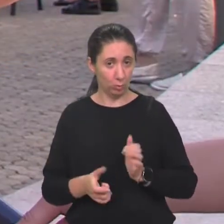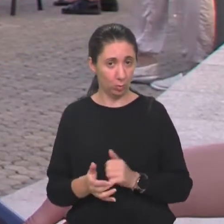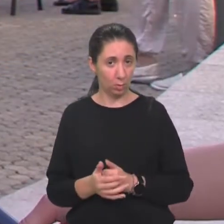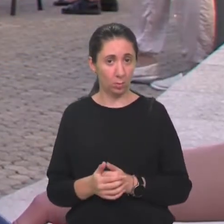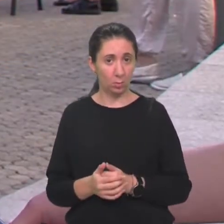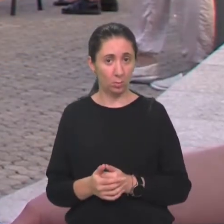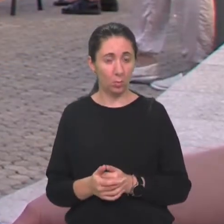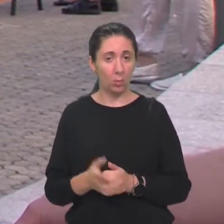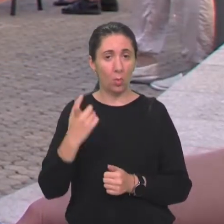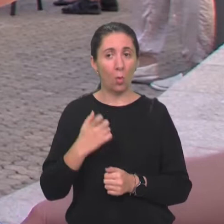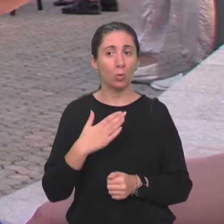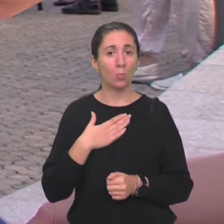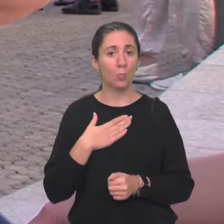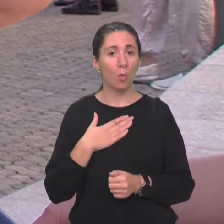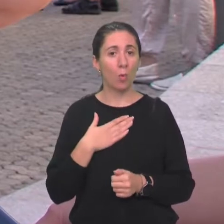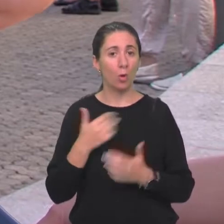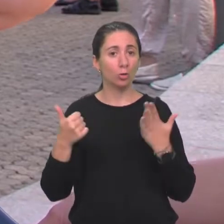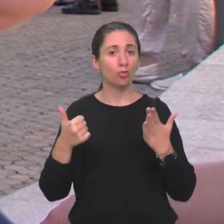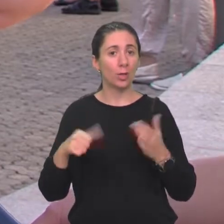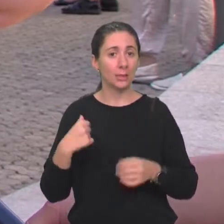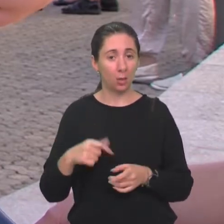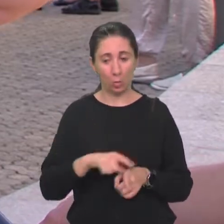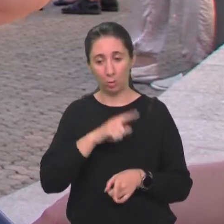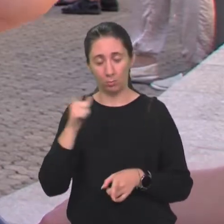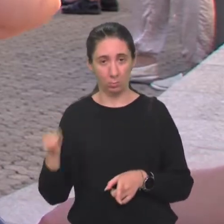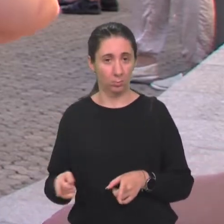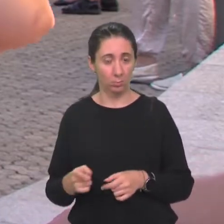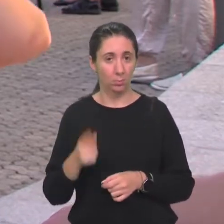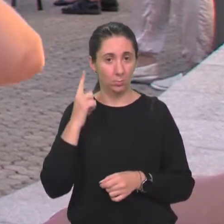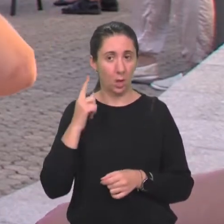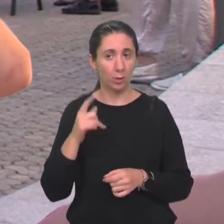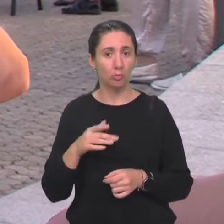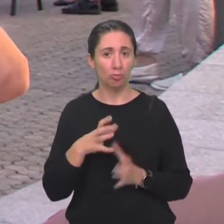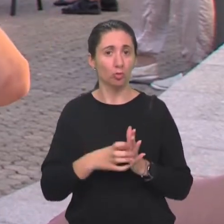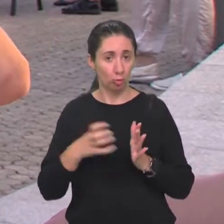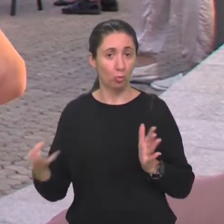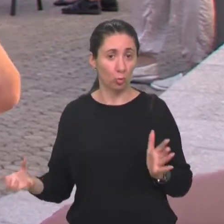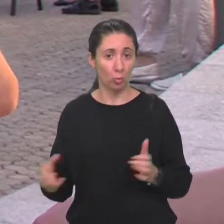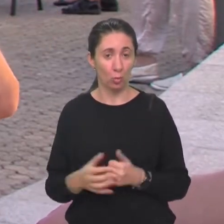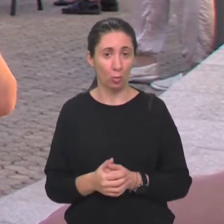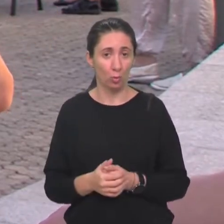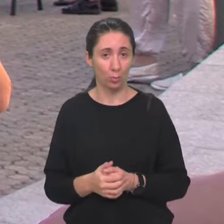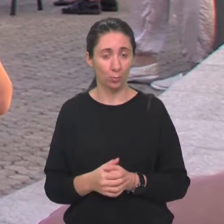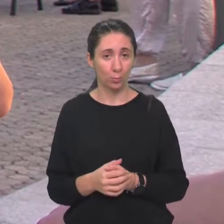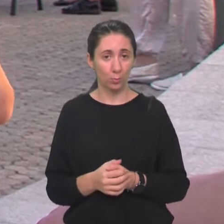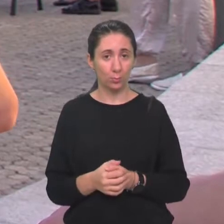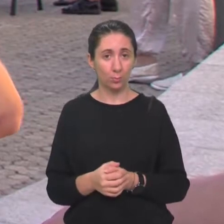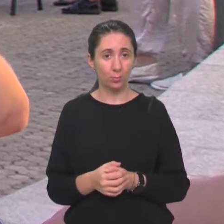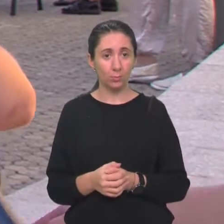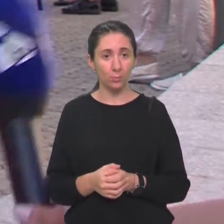Od svoje šeste godine, znači već jako dug period.